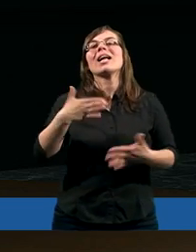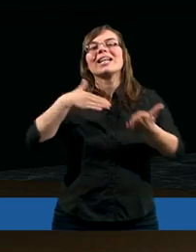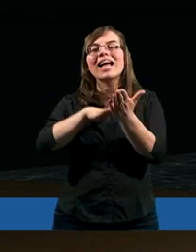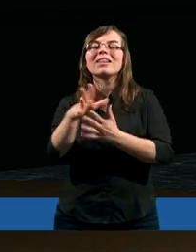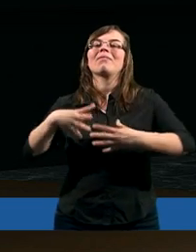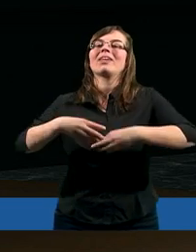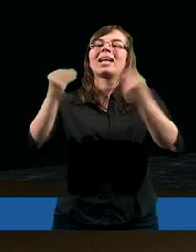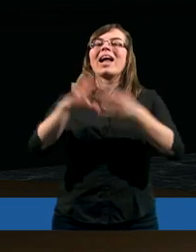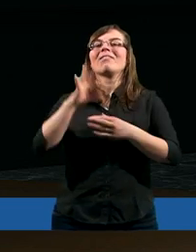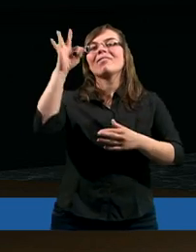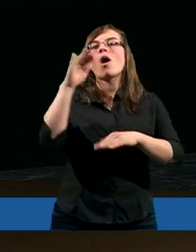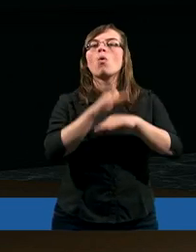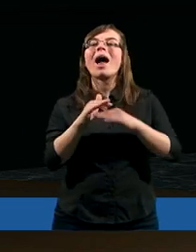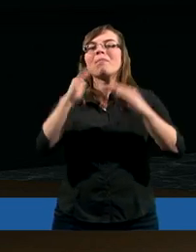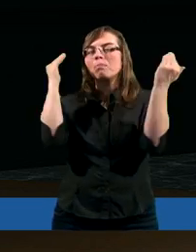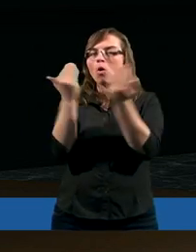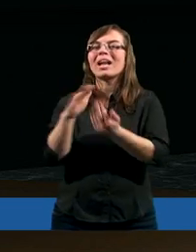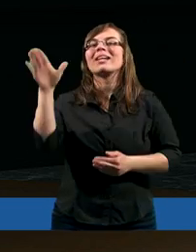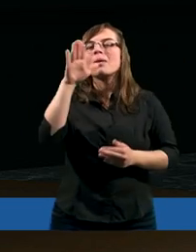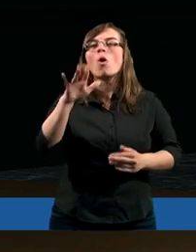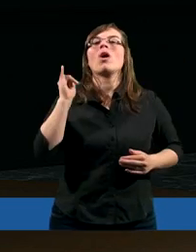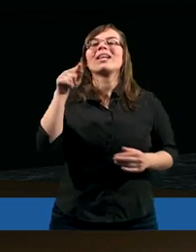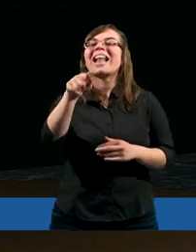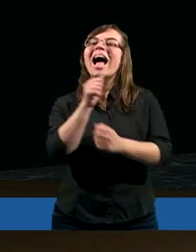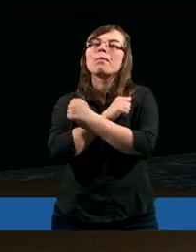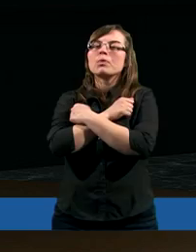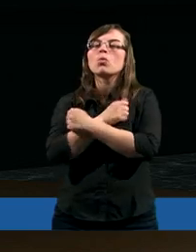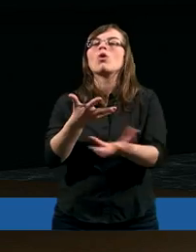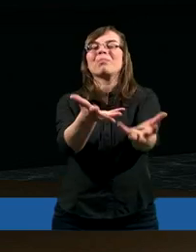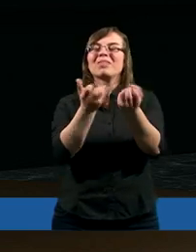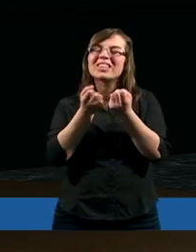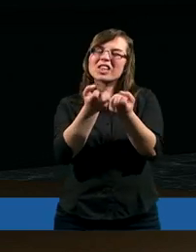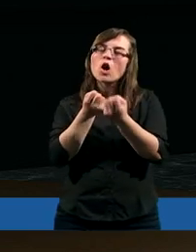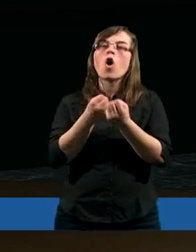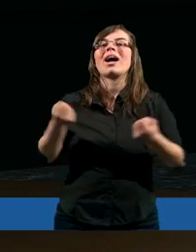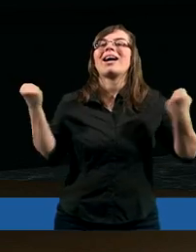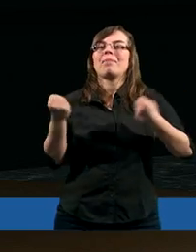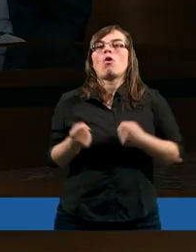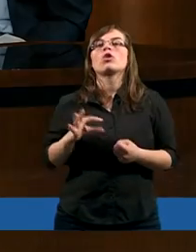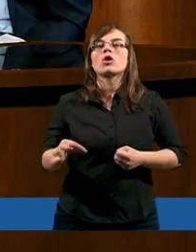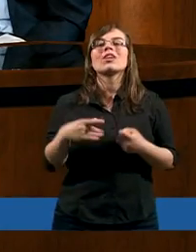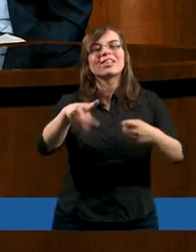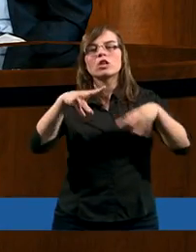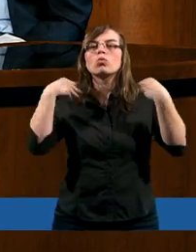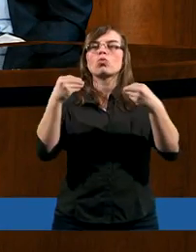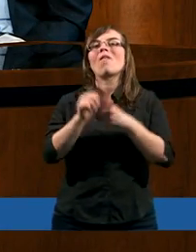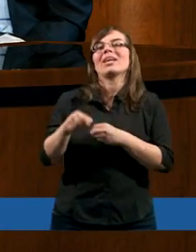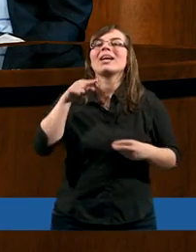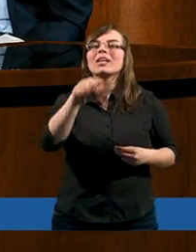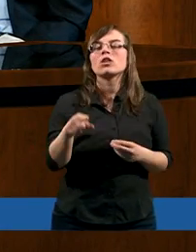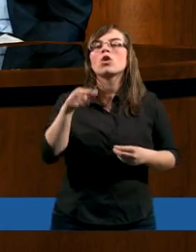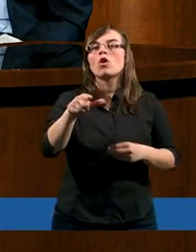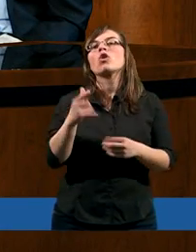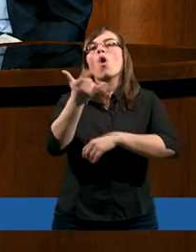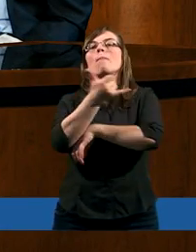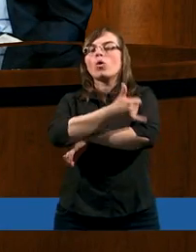zaczynamy wzrastać w ogóle w tej łasce, poznaniu Boga i ta miłość pociąga po prostu ku sobie. Cudowne jest to,